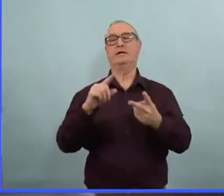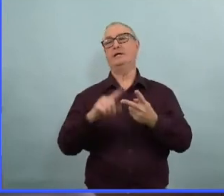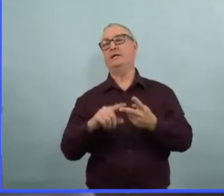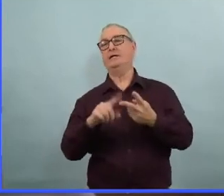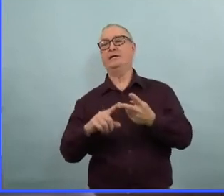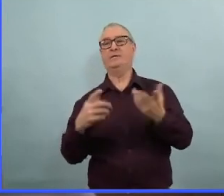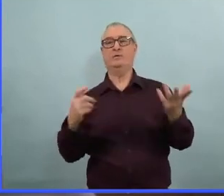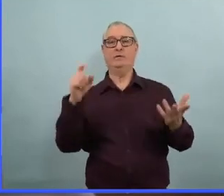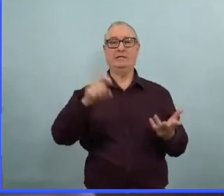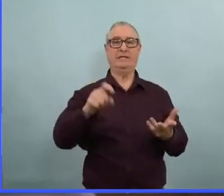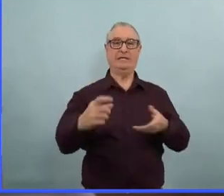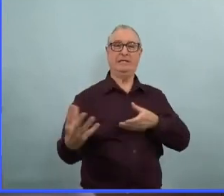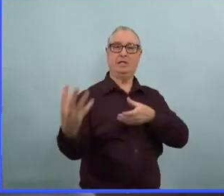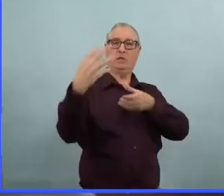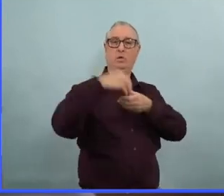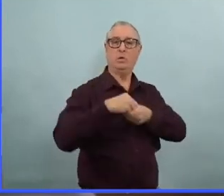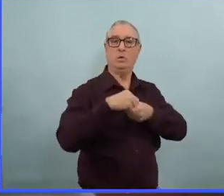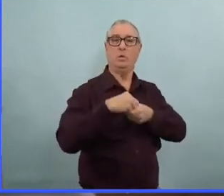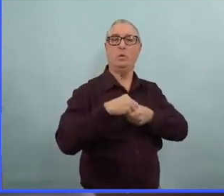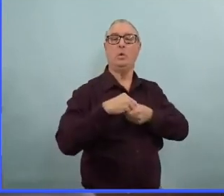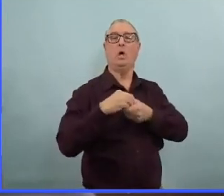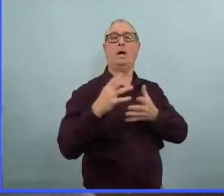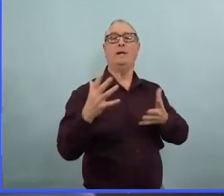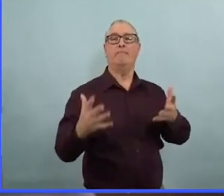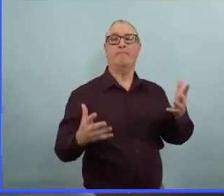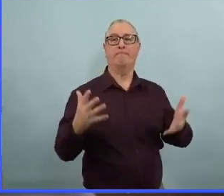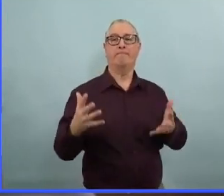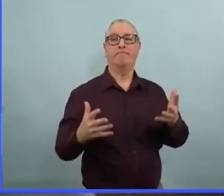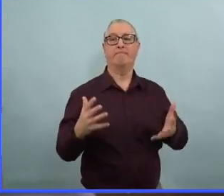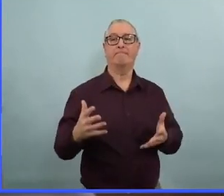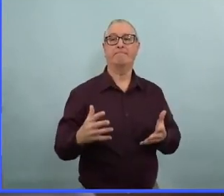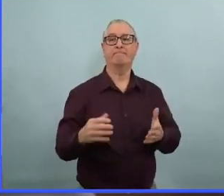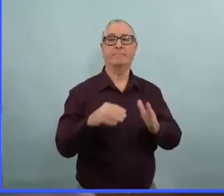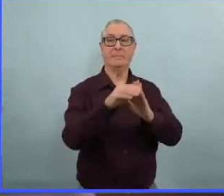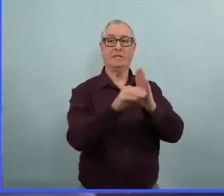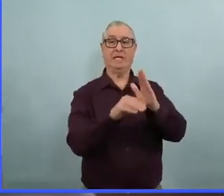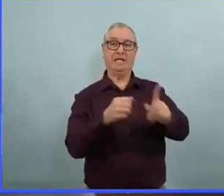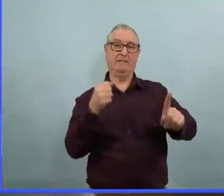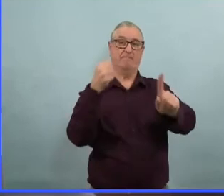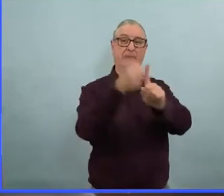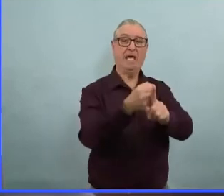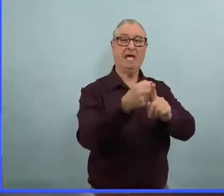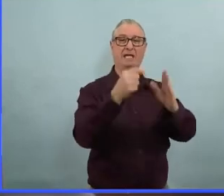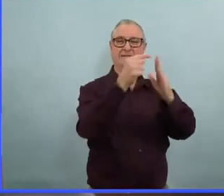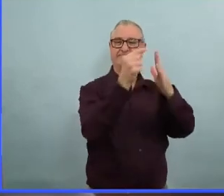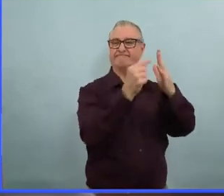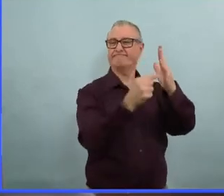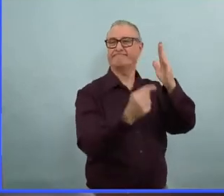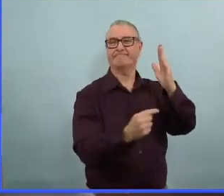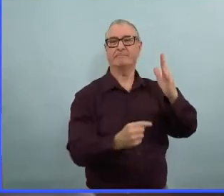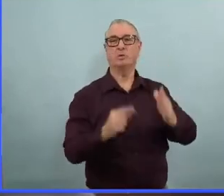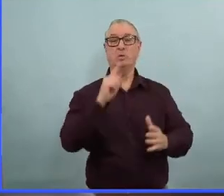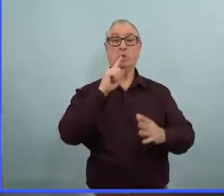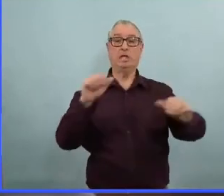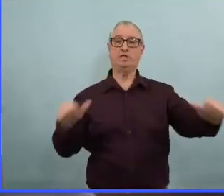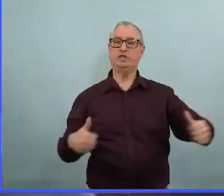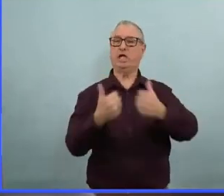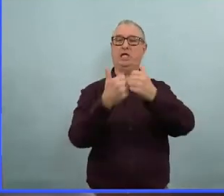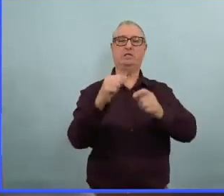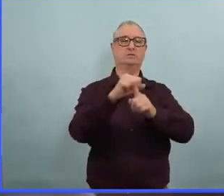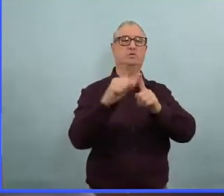on ne peut pas ignorer toutes les répercussions négatives des restrictions qui sont imposées